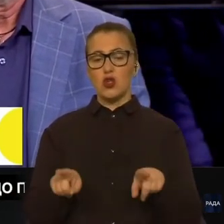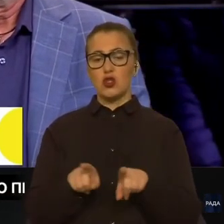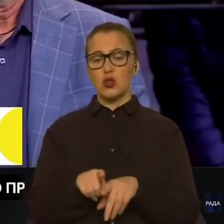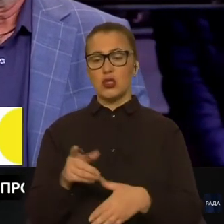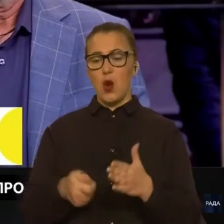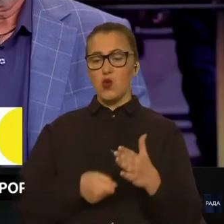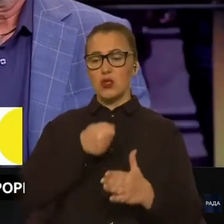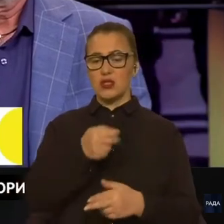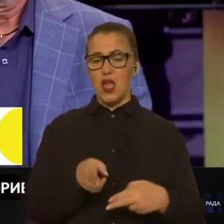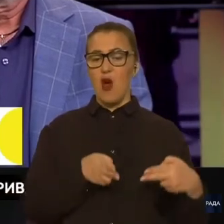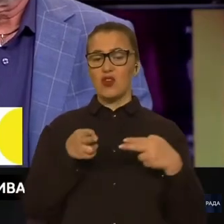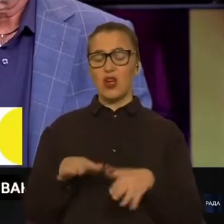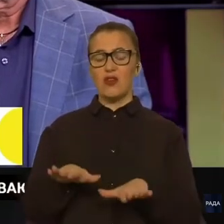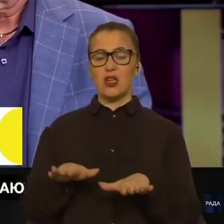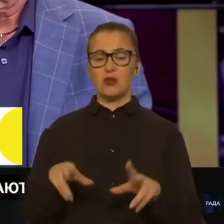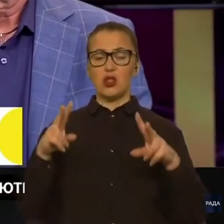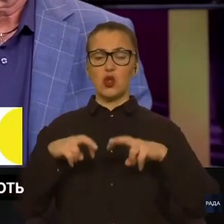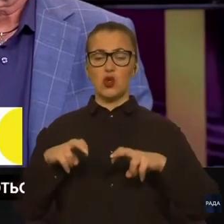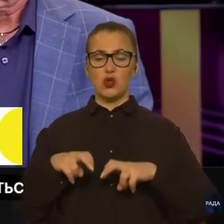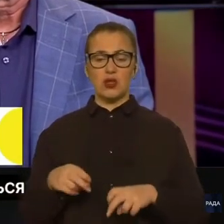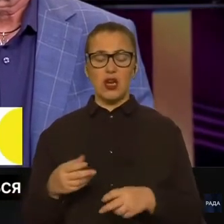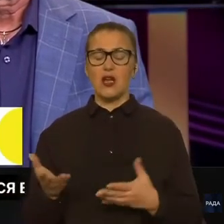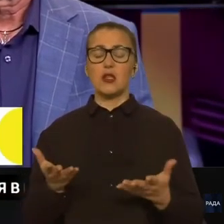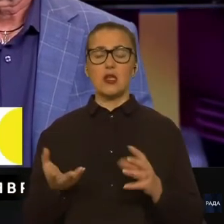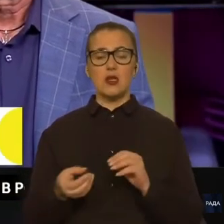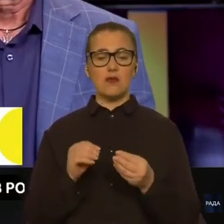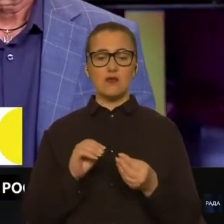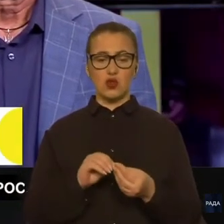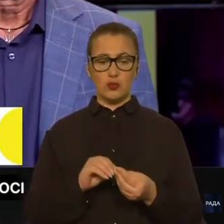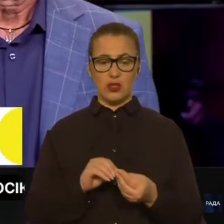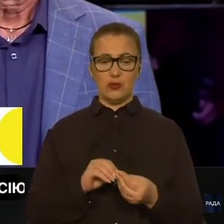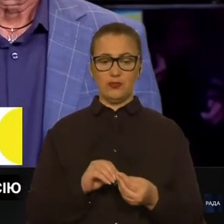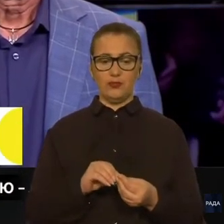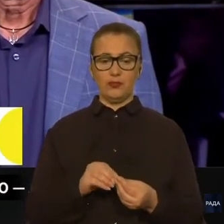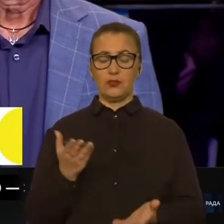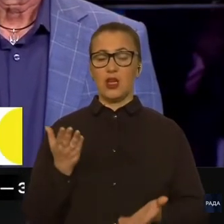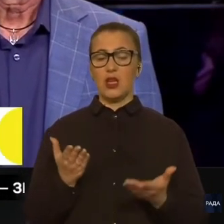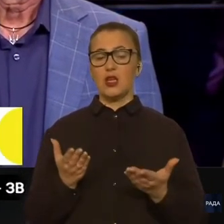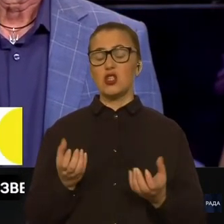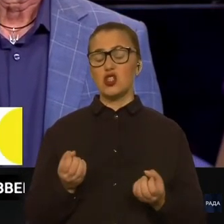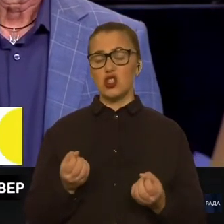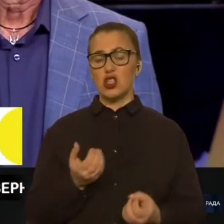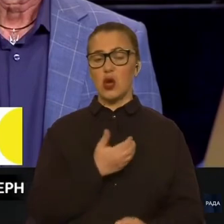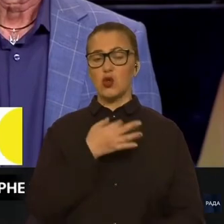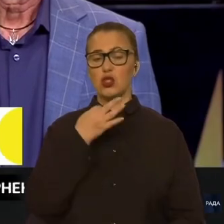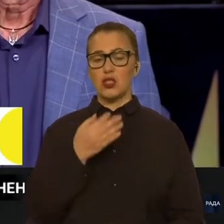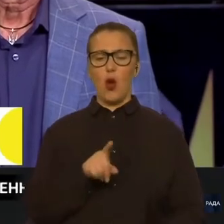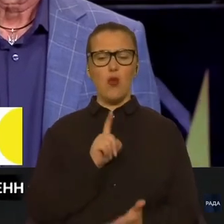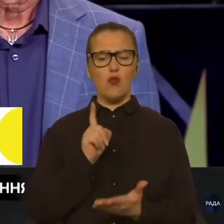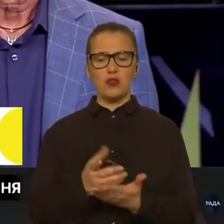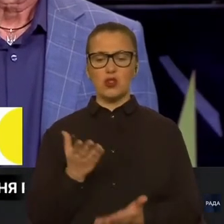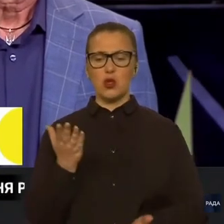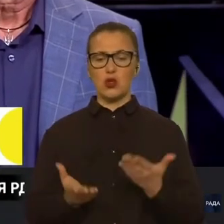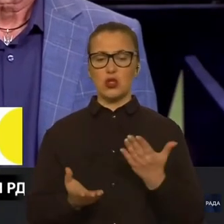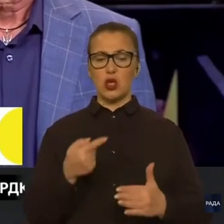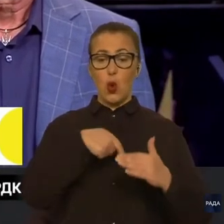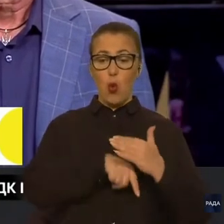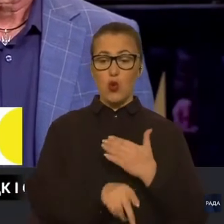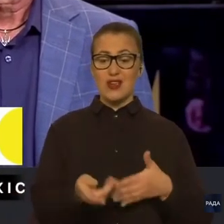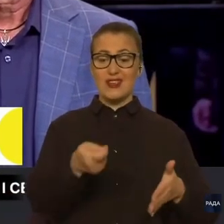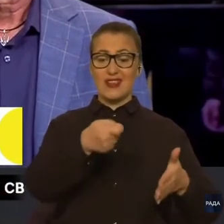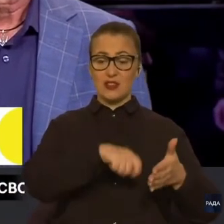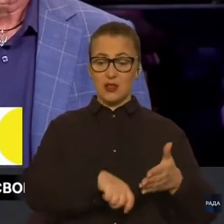виїжджаємо на місце і розбираємось, в чому проблема. Тому я ще хочу сказати, що обов'язково, якщо укриття закрите, треба